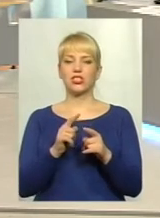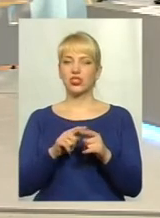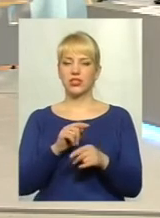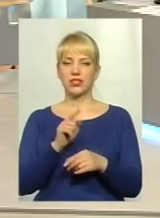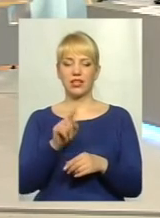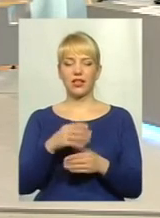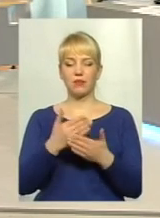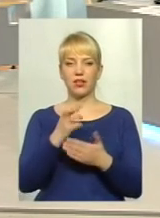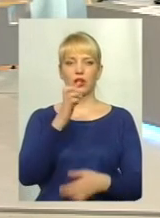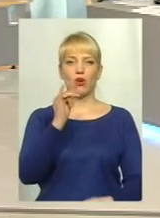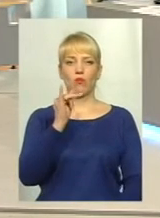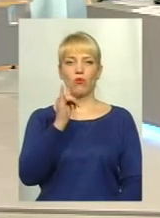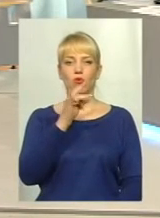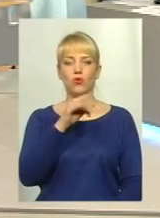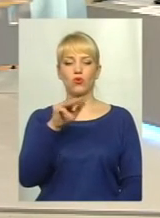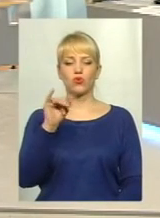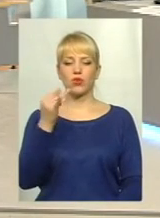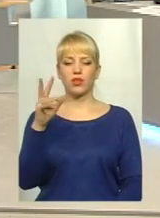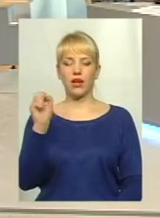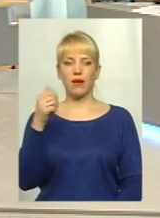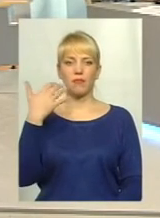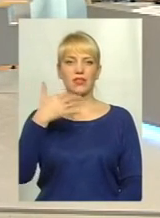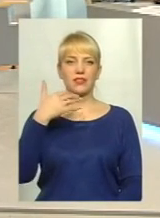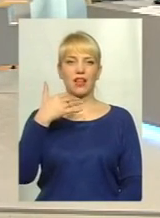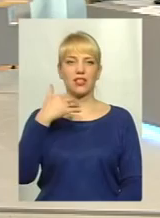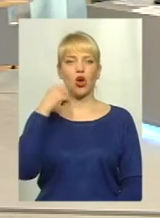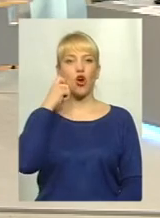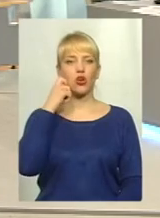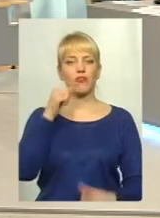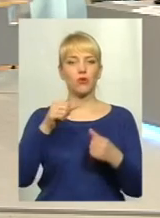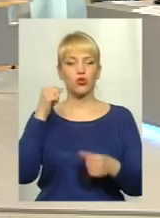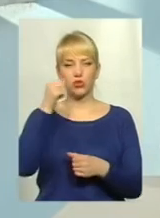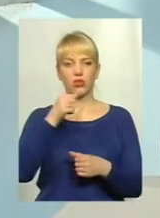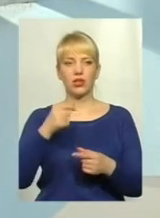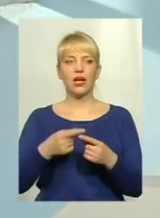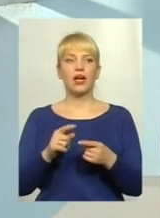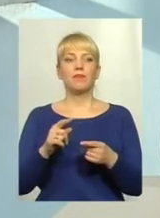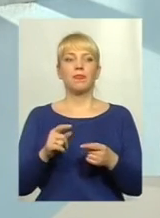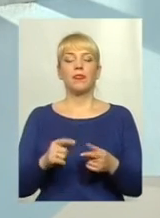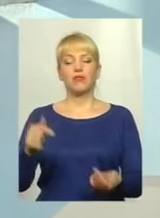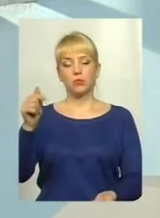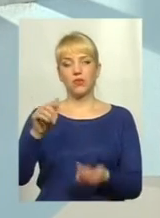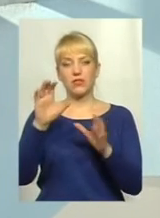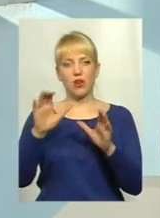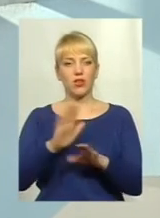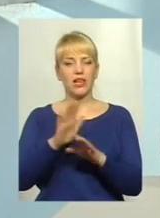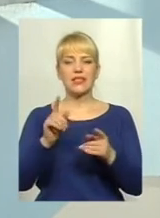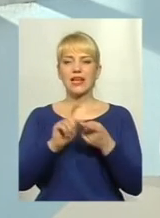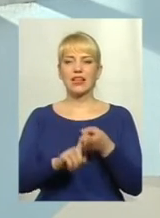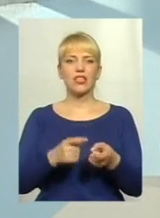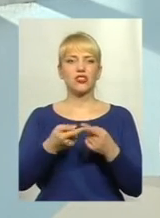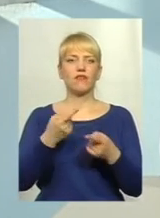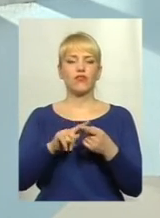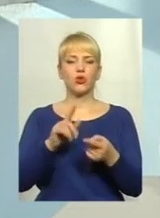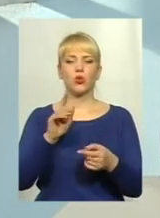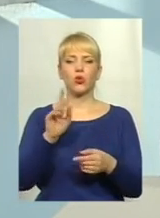50-х років минулого століття, чи це котел… У відповідності до чимного законодавства України саме так. Незалежно від того, що це є,